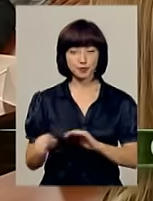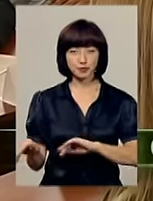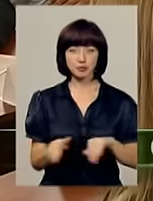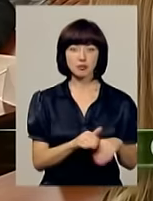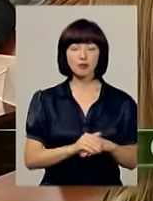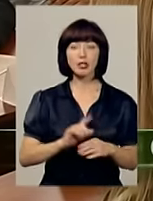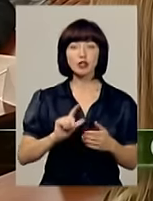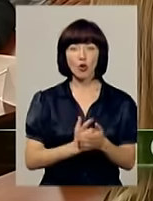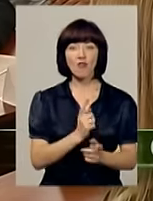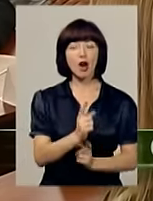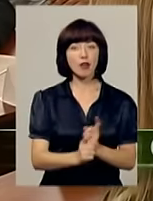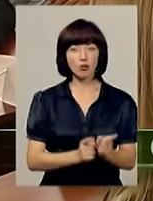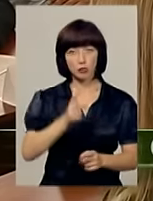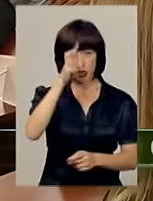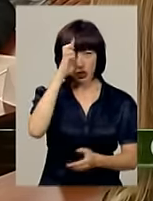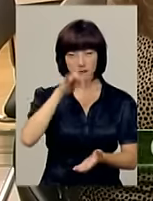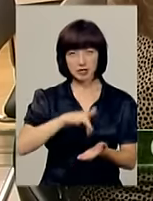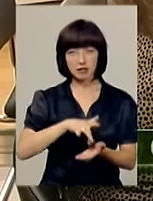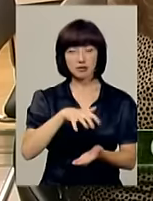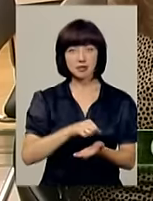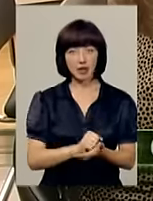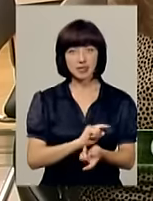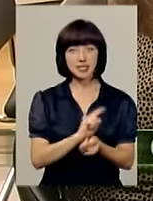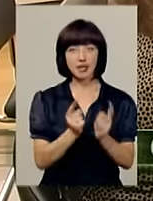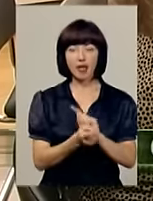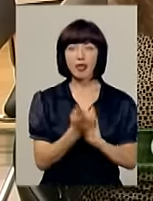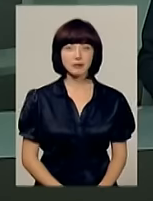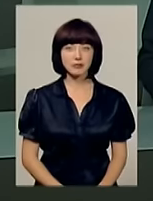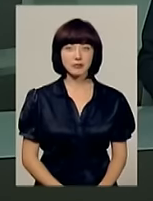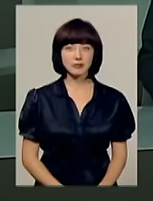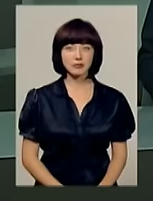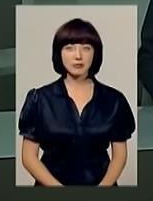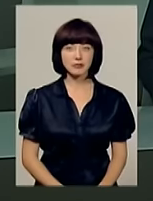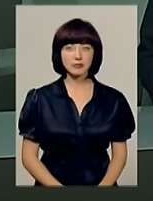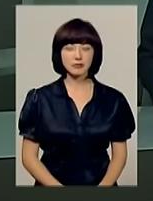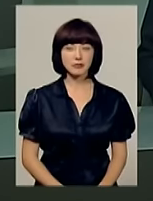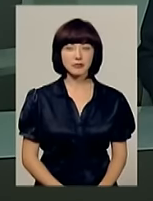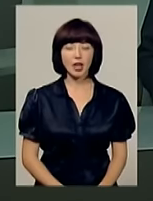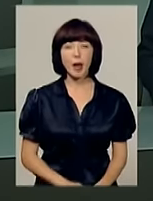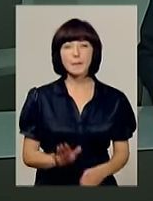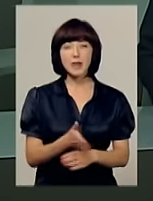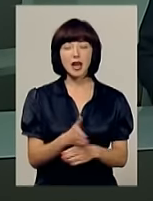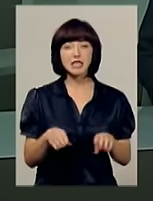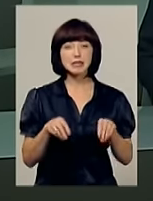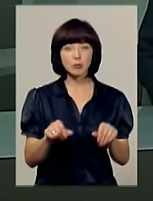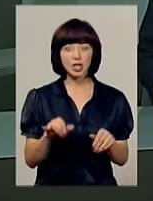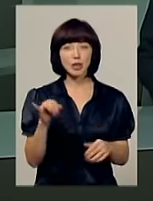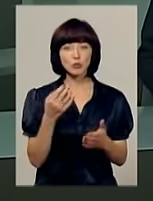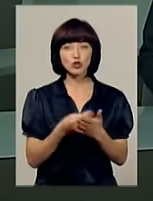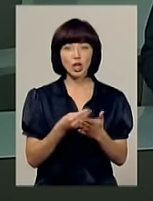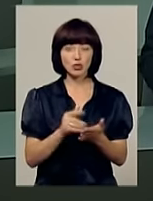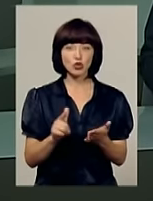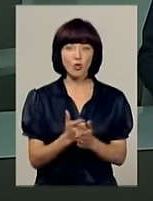Чергова реформа ДСЗ стане Національним агентством. Переділ землі та бюджету.